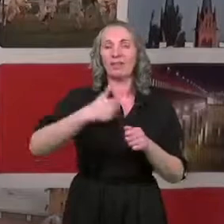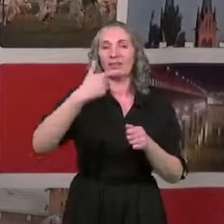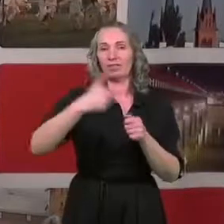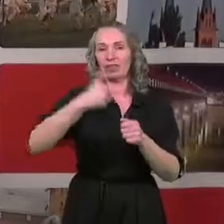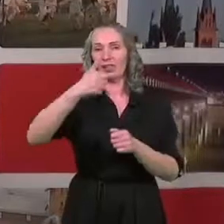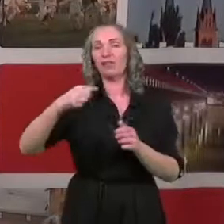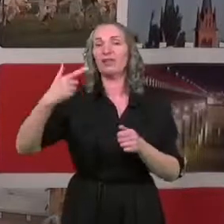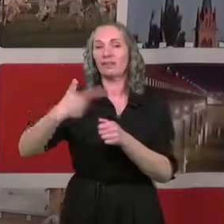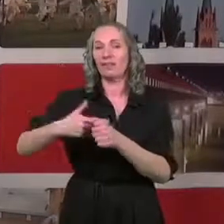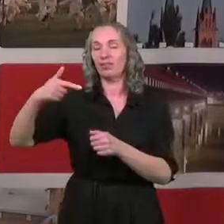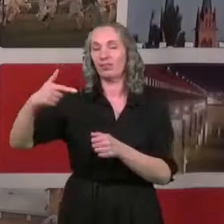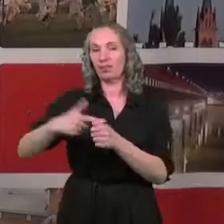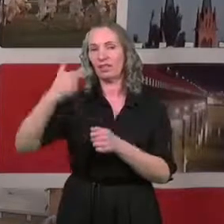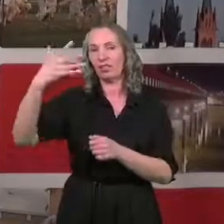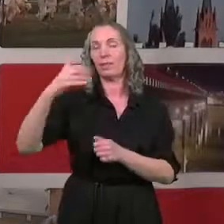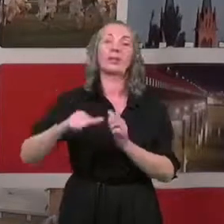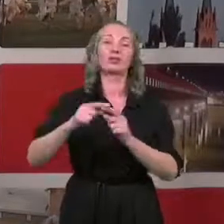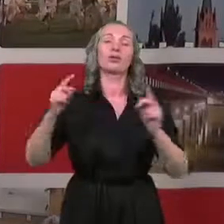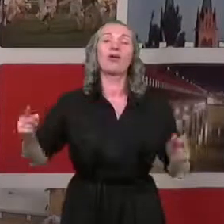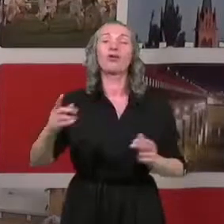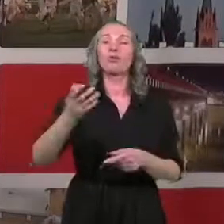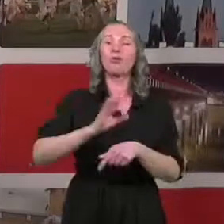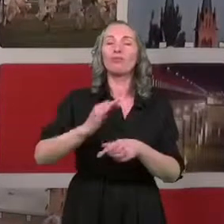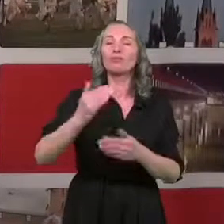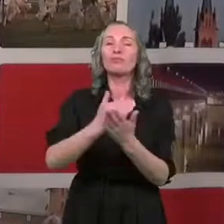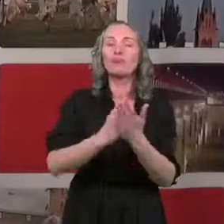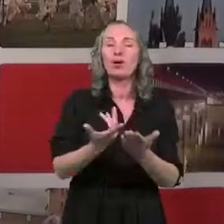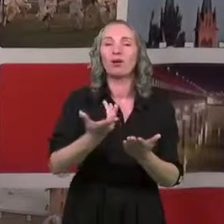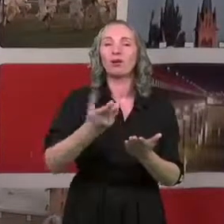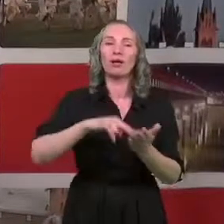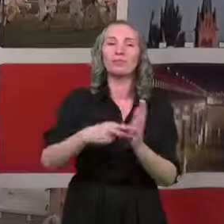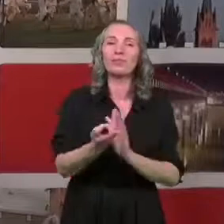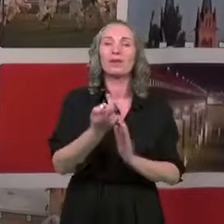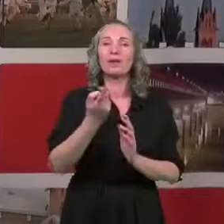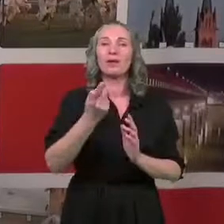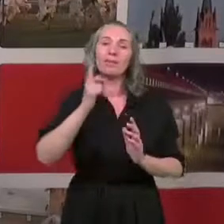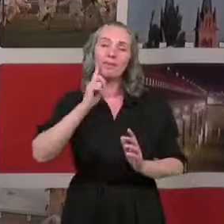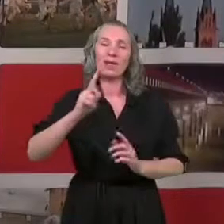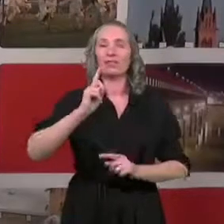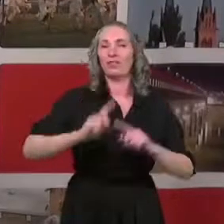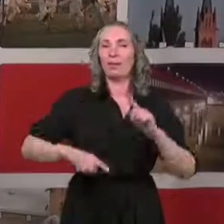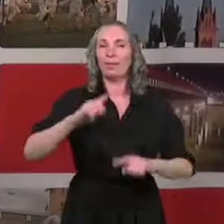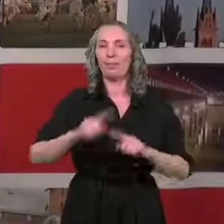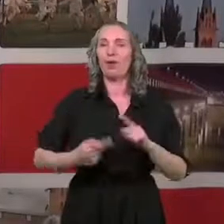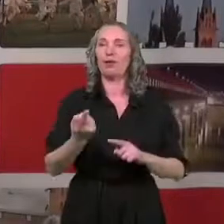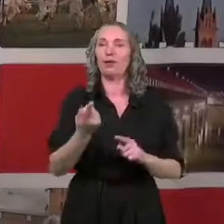-2025. Opracowanie programu pozwoli na prowadzenie prawidłowej polityki,